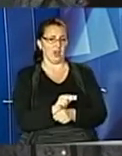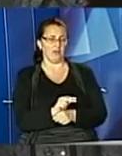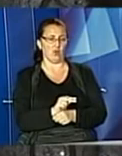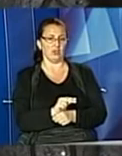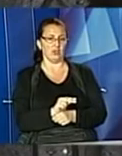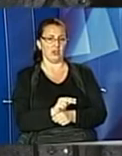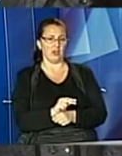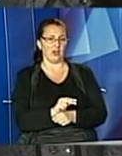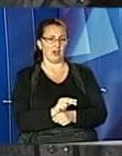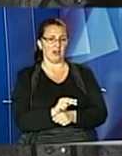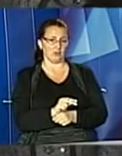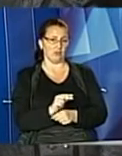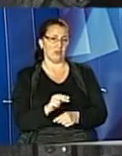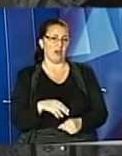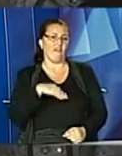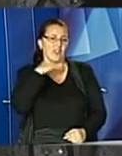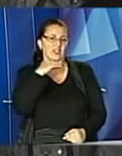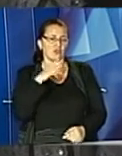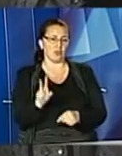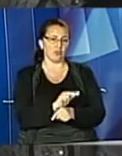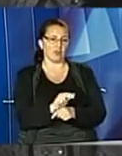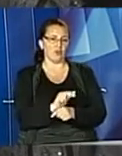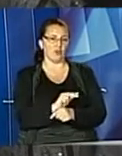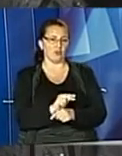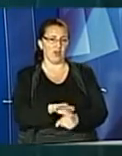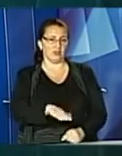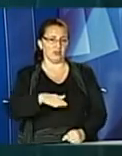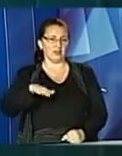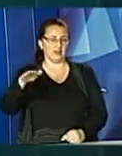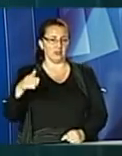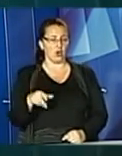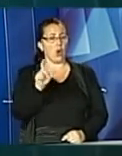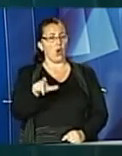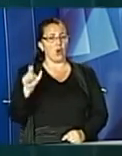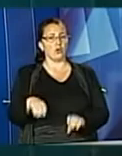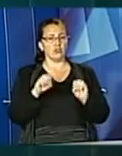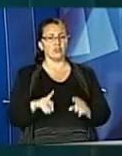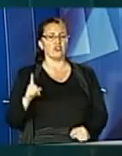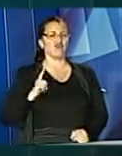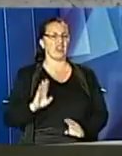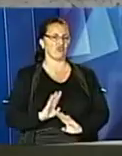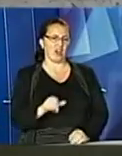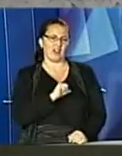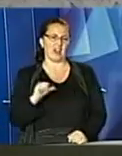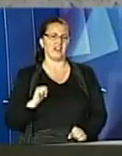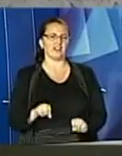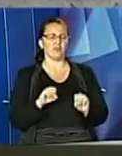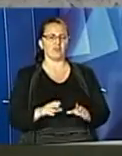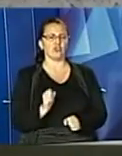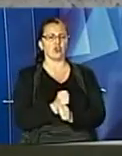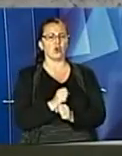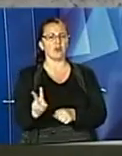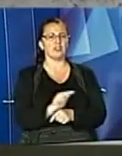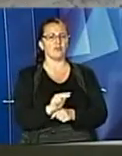принаймні, б навіть вистачило на ціну матеріалів для ремонту даної сходової клітки. Тож мешканці вирішили не чекати, а вже самі взялися робити ремонт у